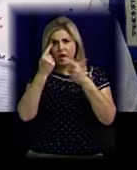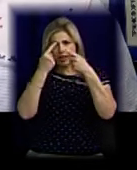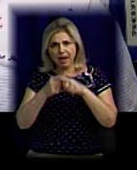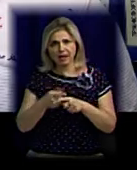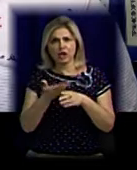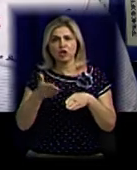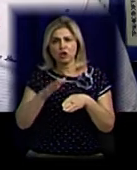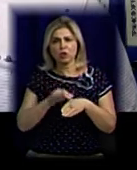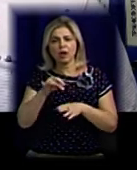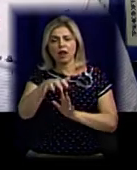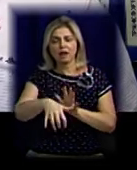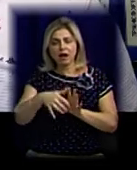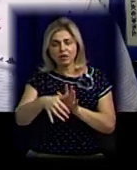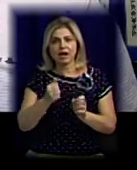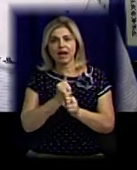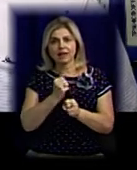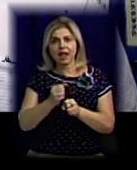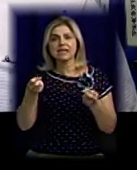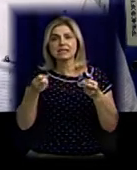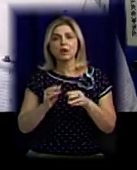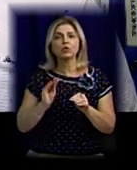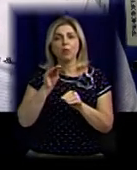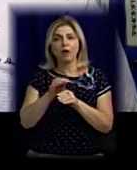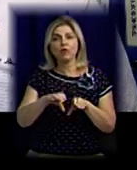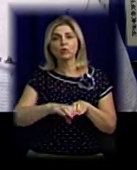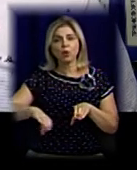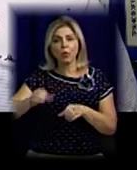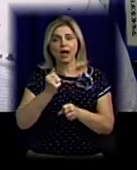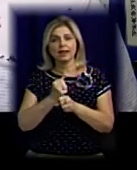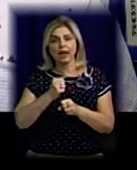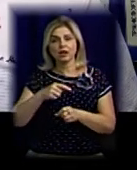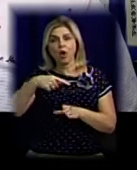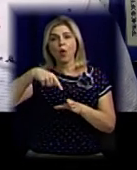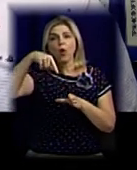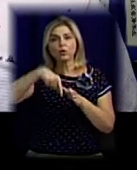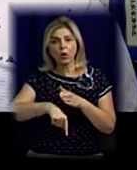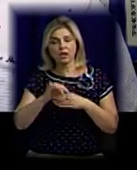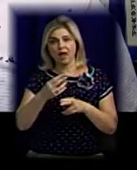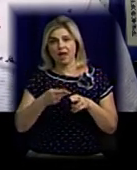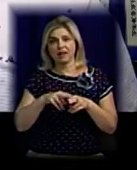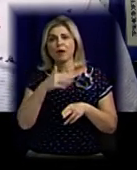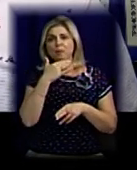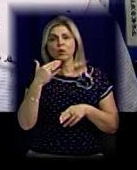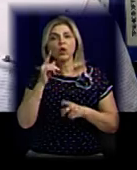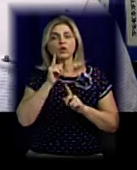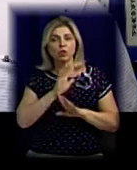копають траншеї, укладають дренажну трубу, роблять колодязі. Звісно, це створює для жителів масу незручностей.